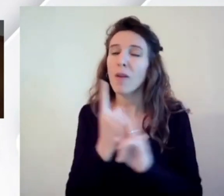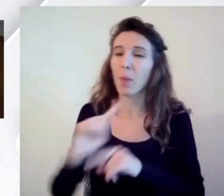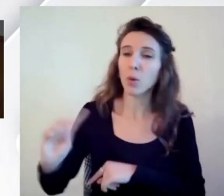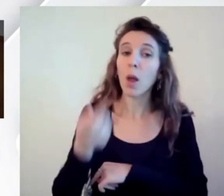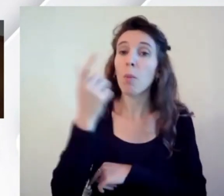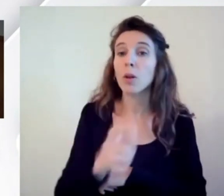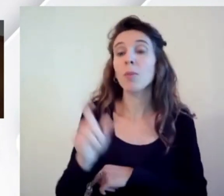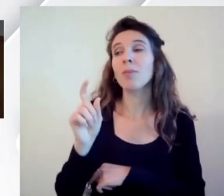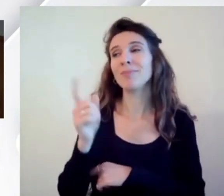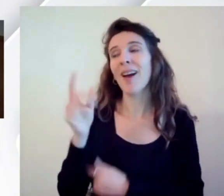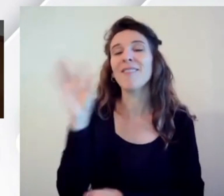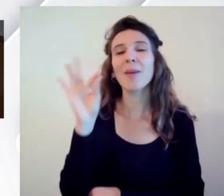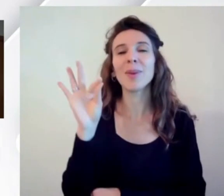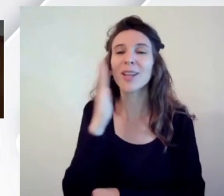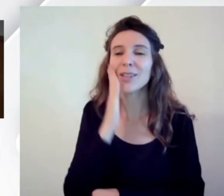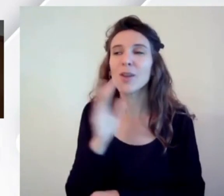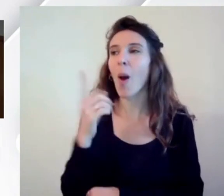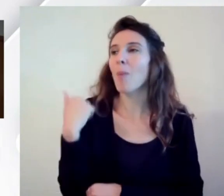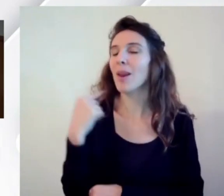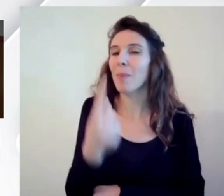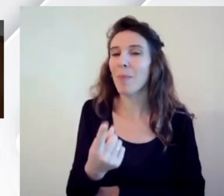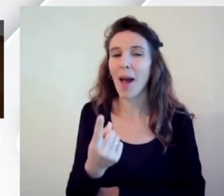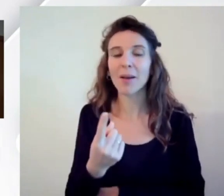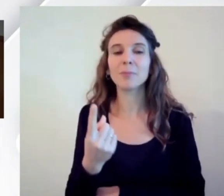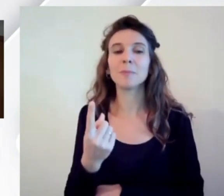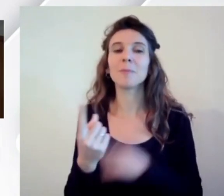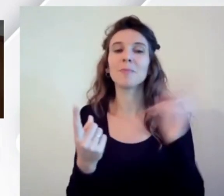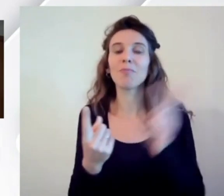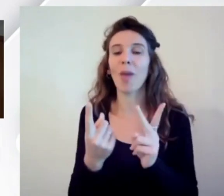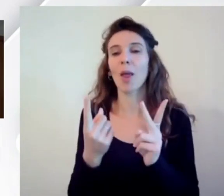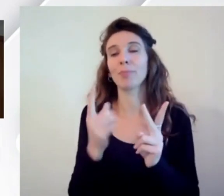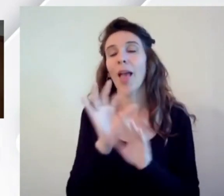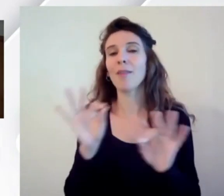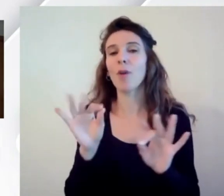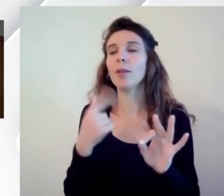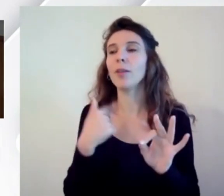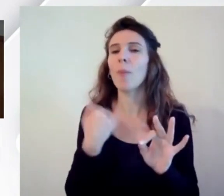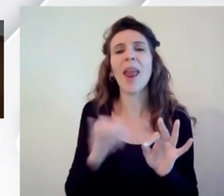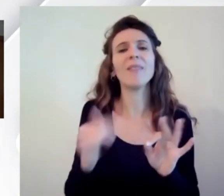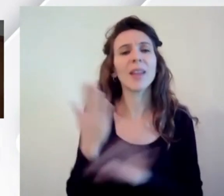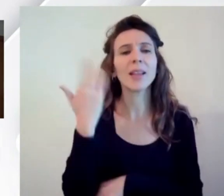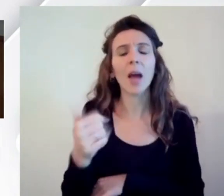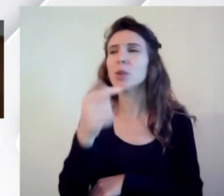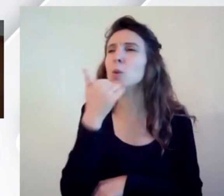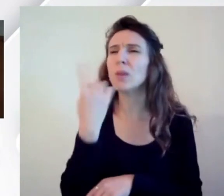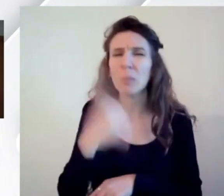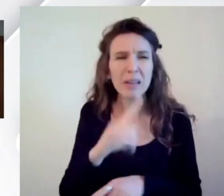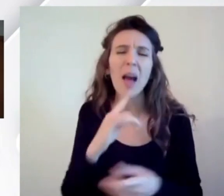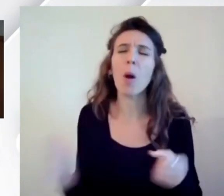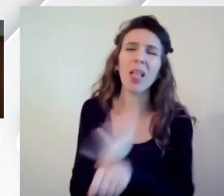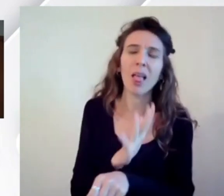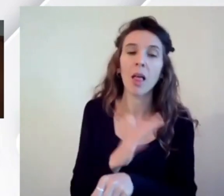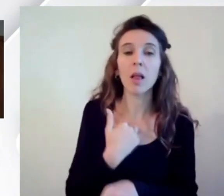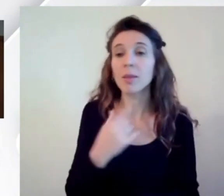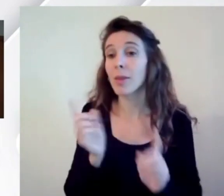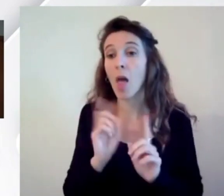Fabrizio prima diceva a volte a noi ci chiamano alla fine dice ok metti la pezza qua no la faccenda è proprio